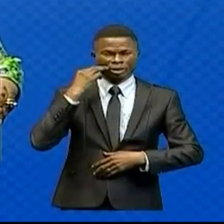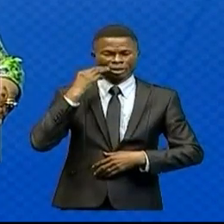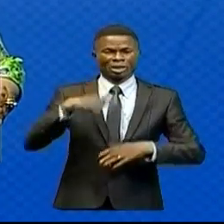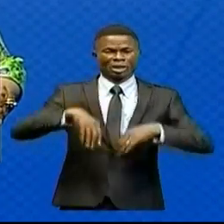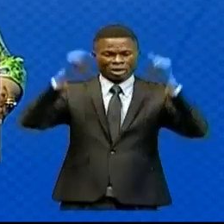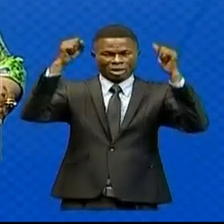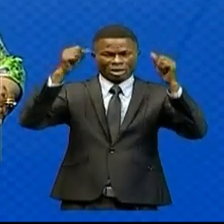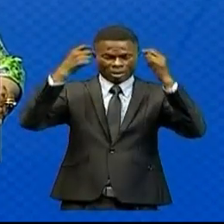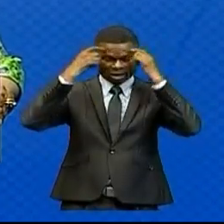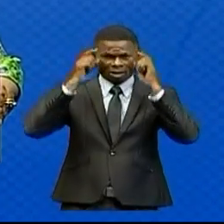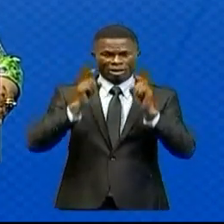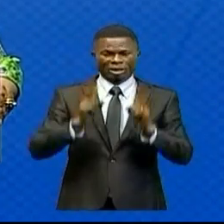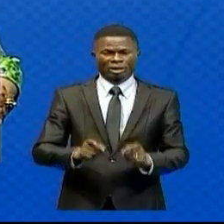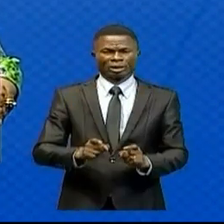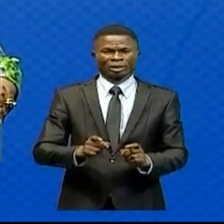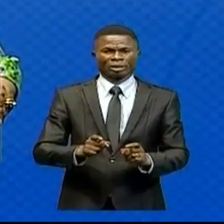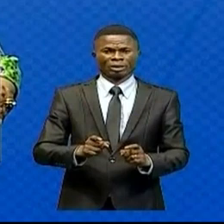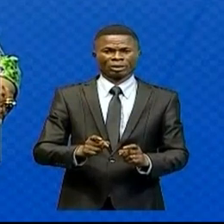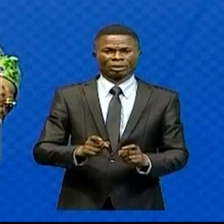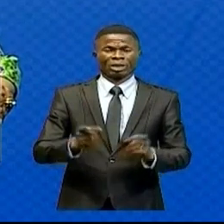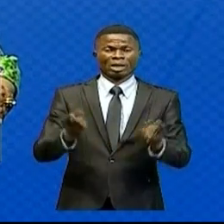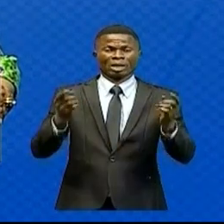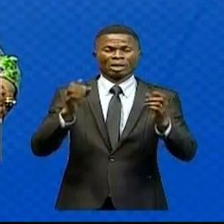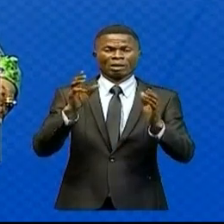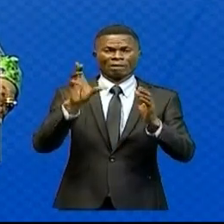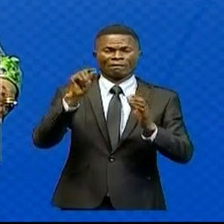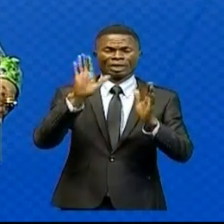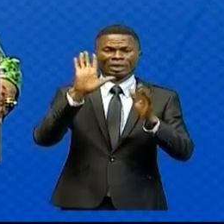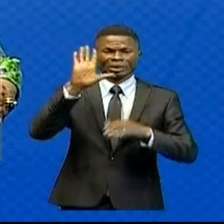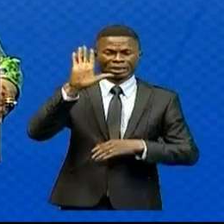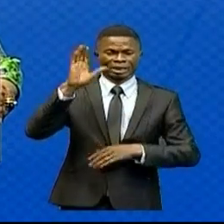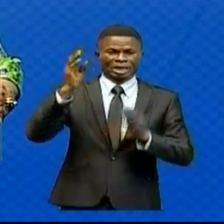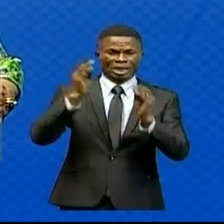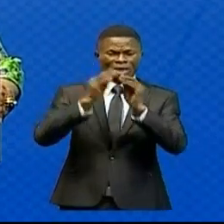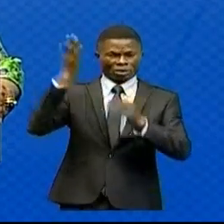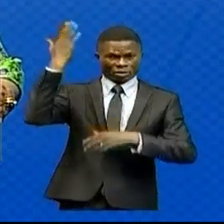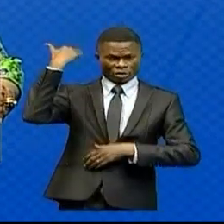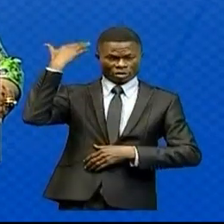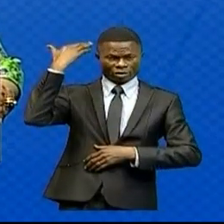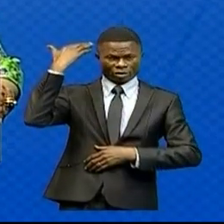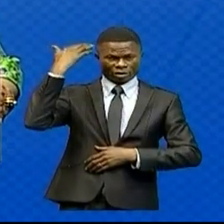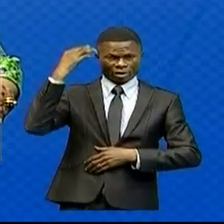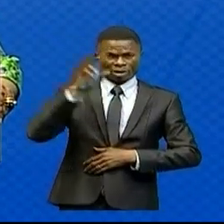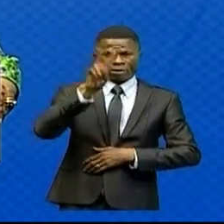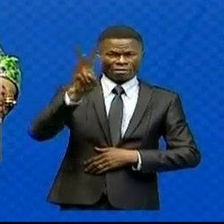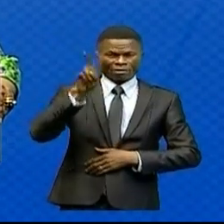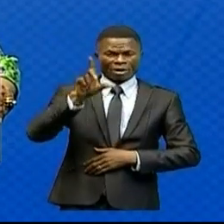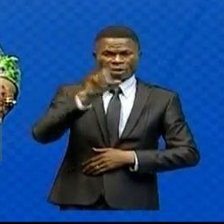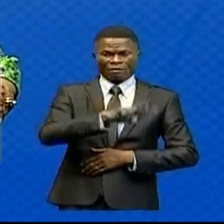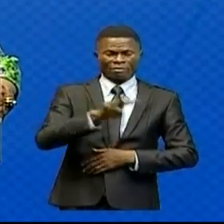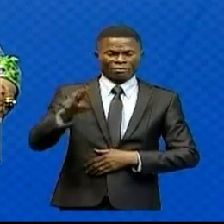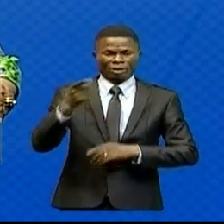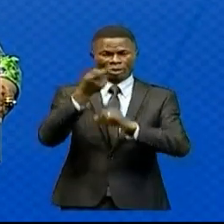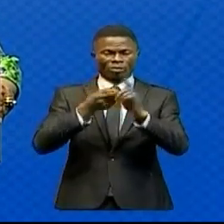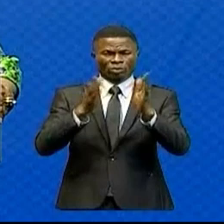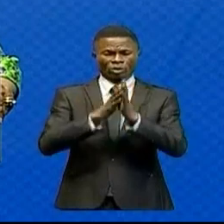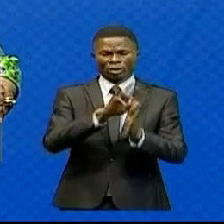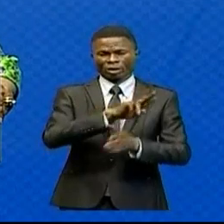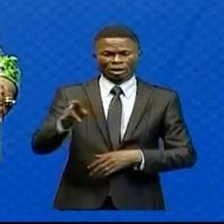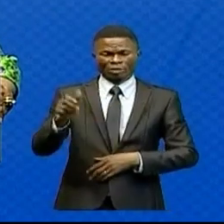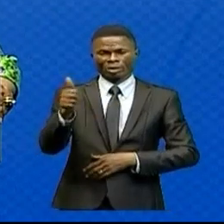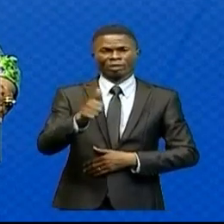relevé des décisions prises lors de sa 25e réunion tenue le vendredi 22 octobre 2021.